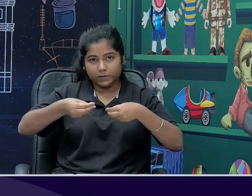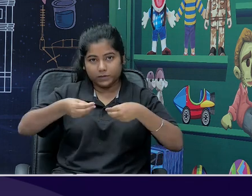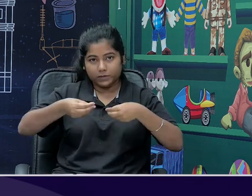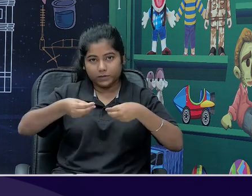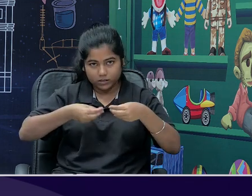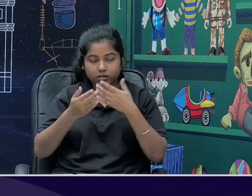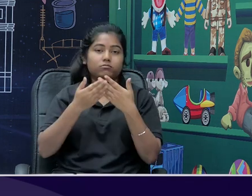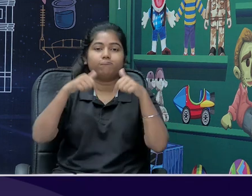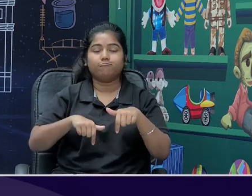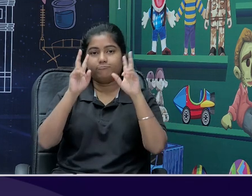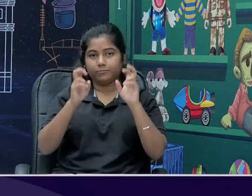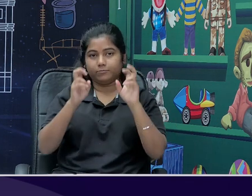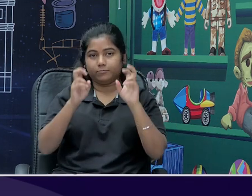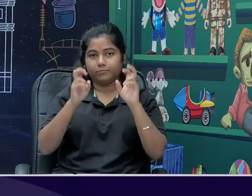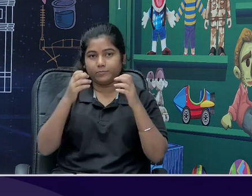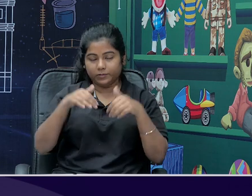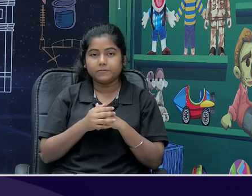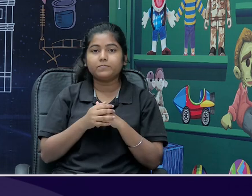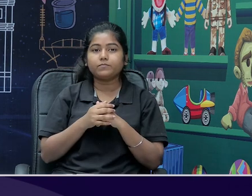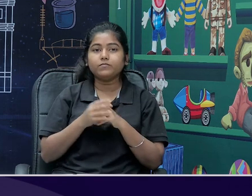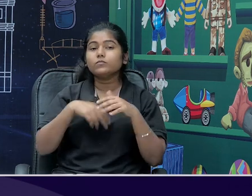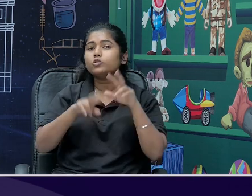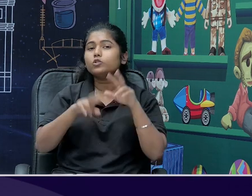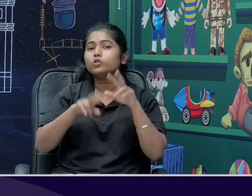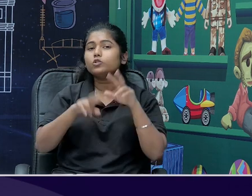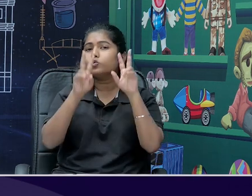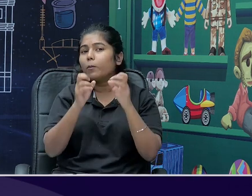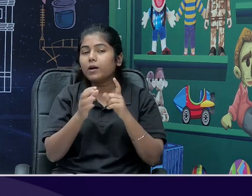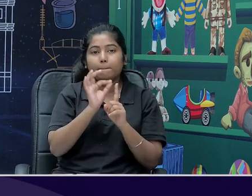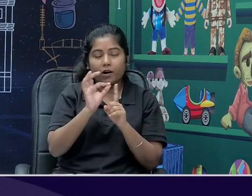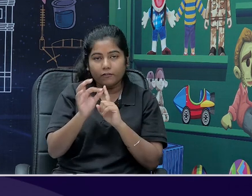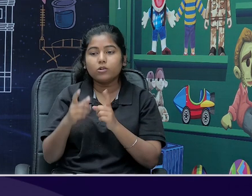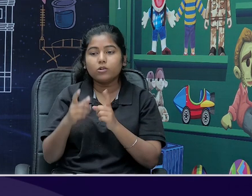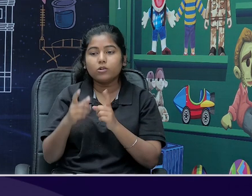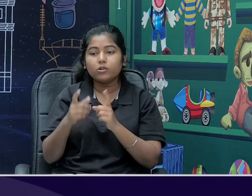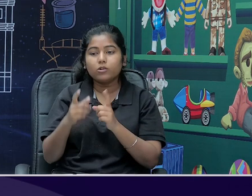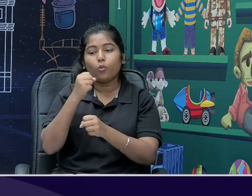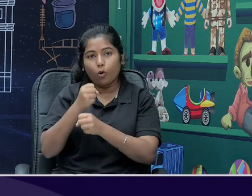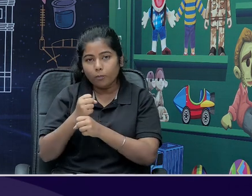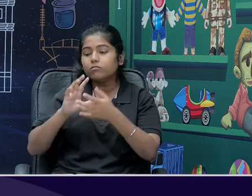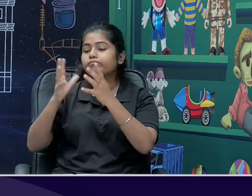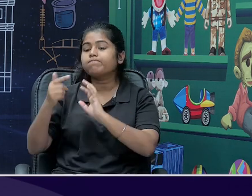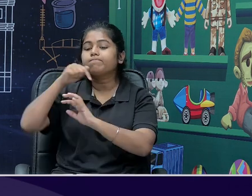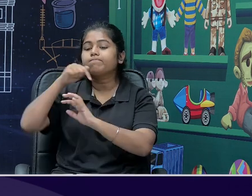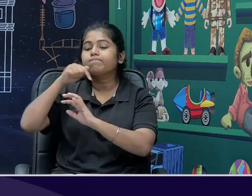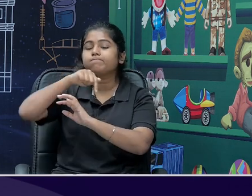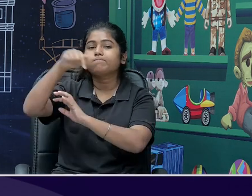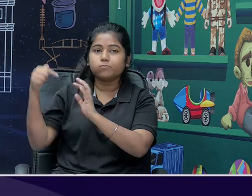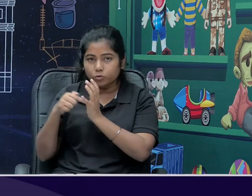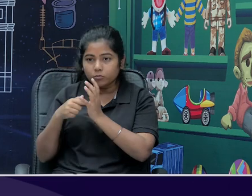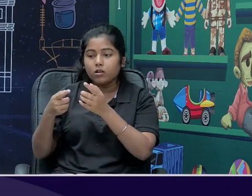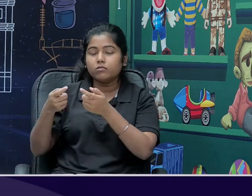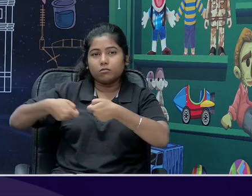आज का सेशन है and the topic is private, public and global enterprises this is the chapter